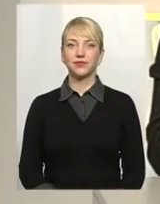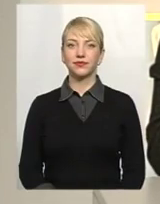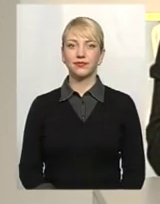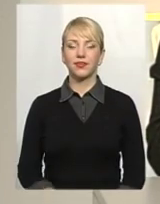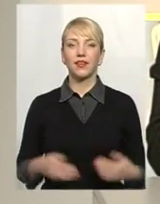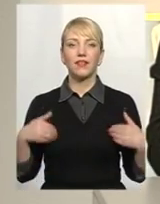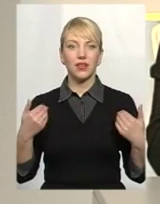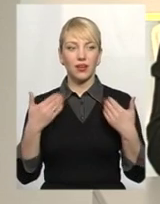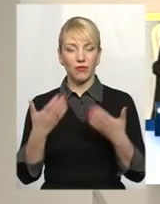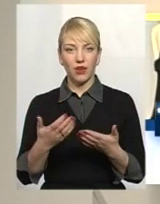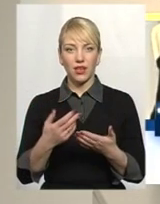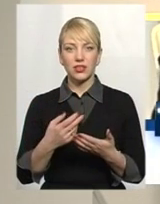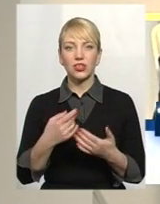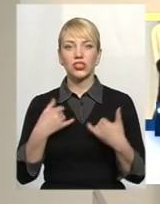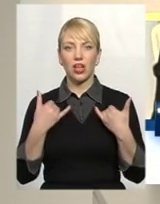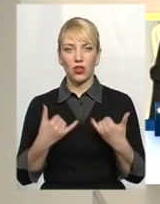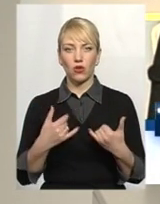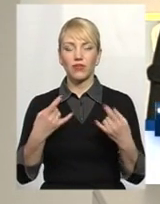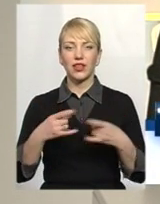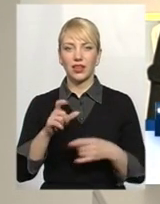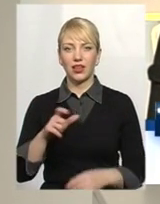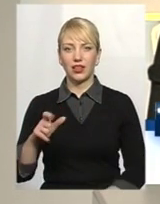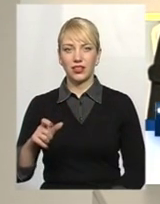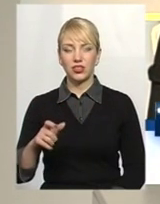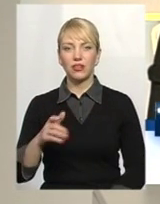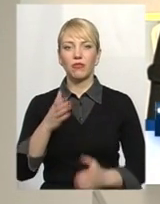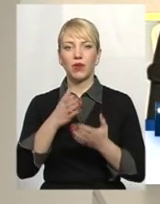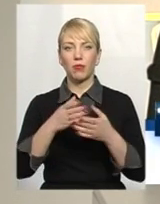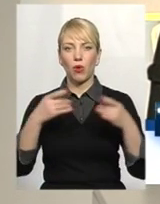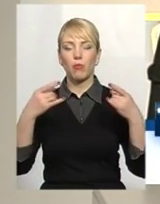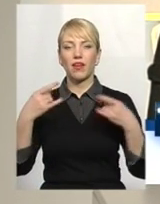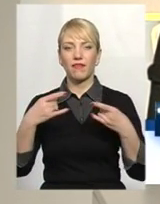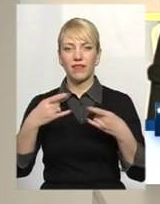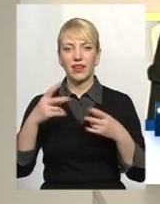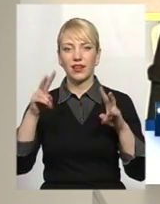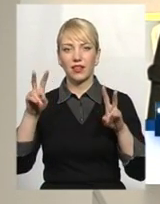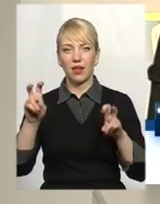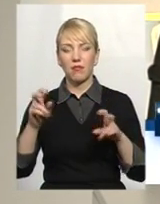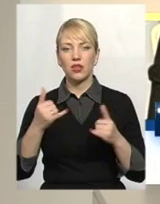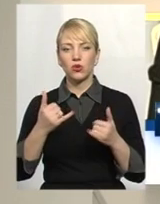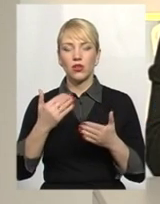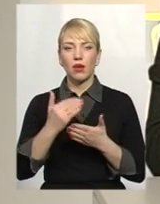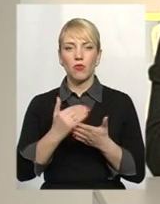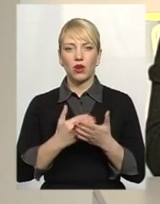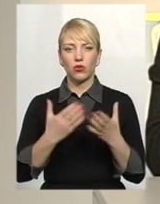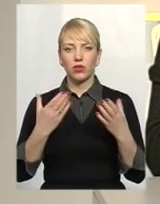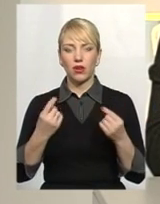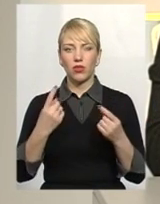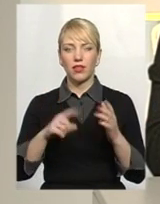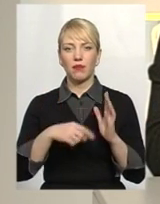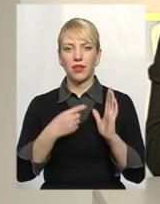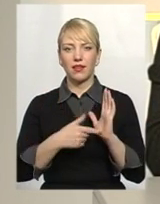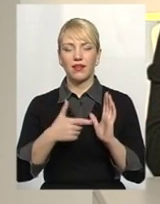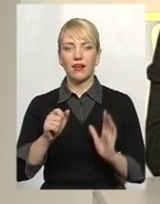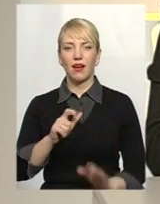Вітаю вас, шановні телеглядачі, у прямому ефірі програма «Тема». Сьогодні у нас на порядку денному одне питання –